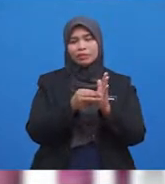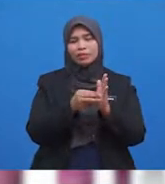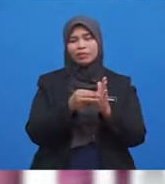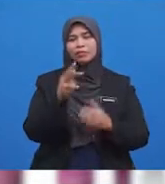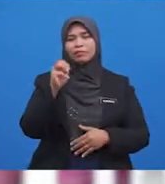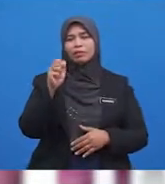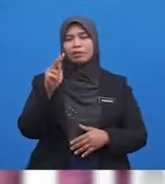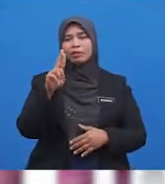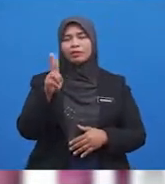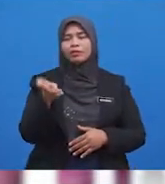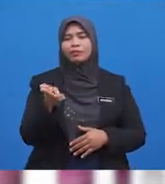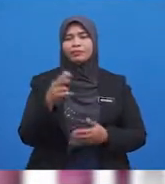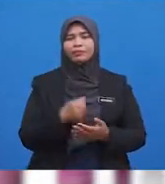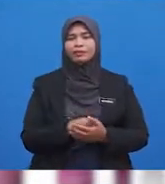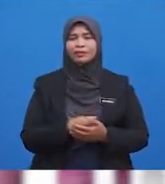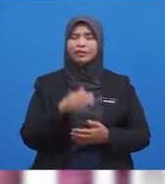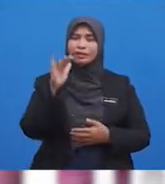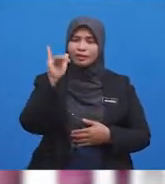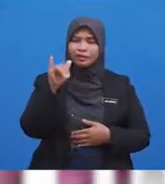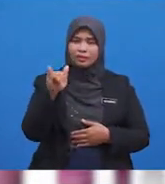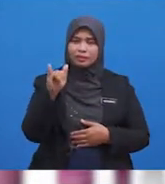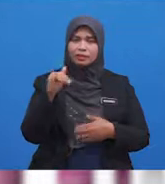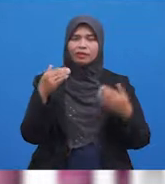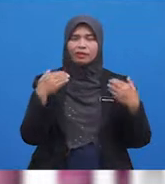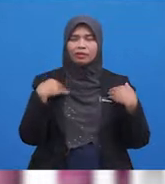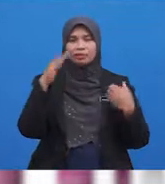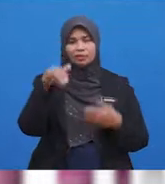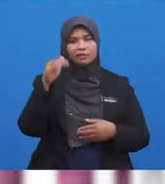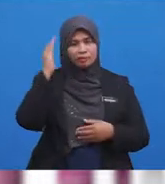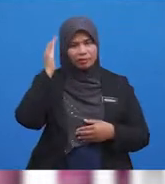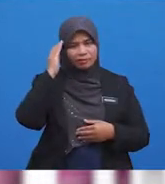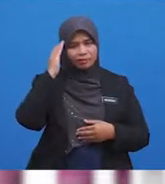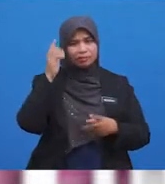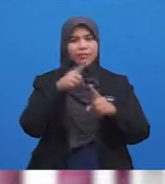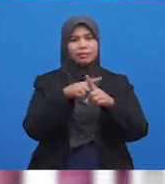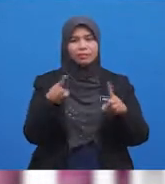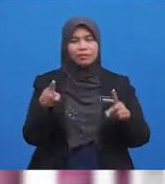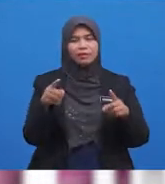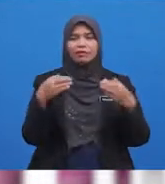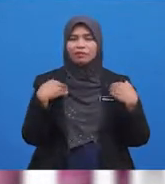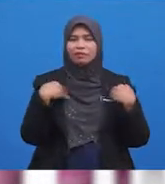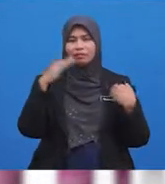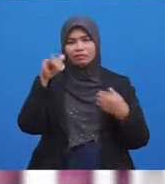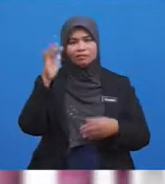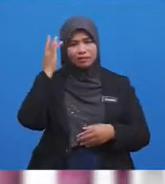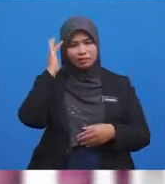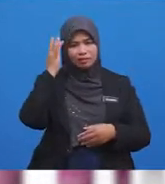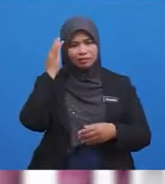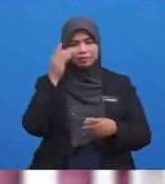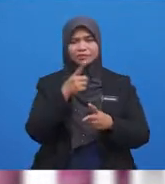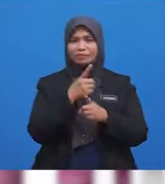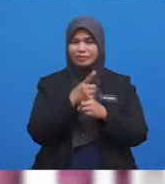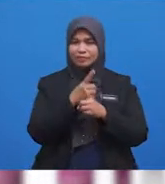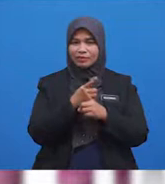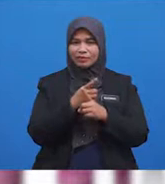makroh? Ya Ada yang tahu Tapi Ada yang tak tahu Betul tak?